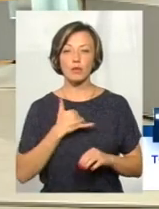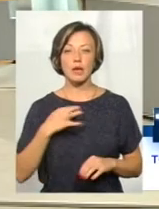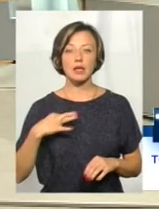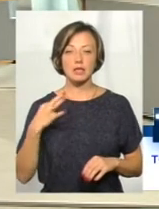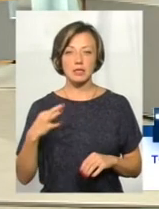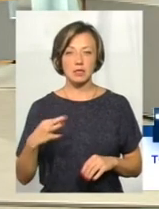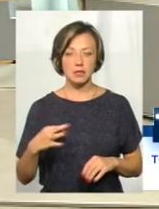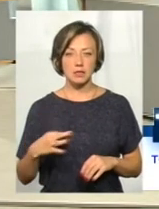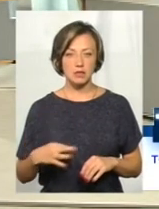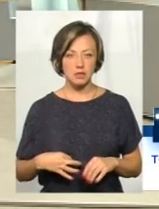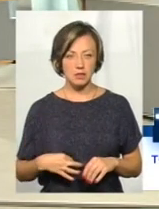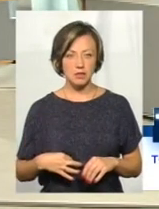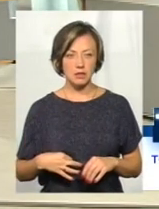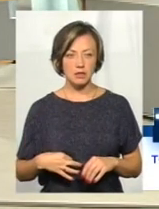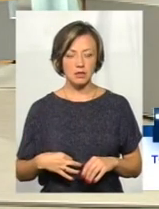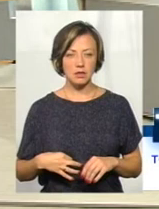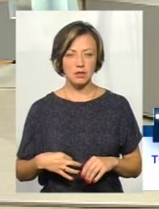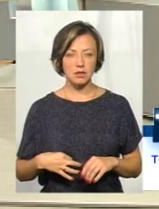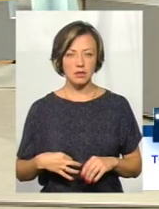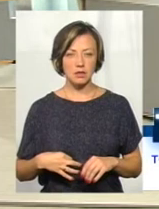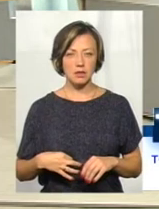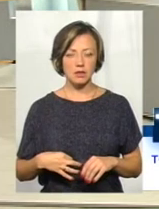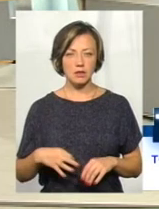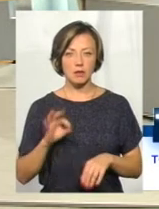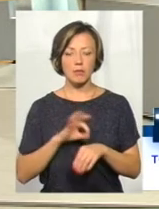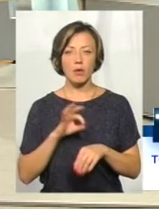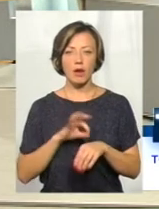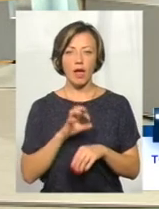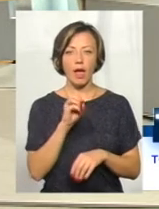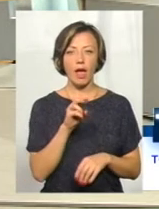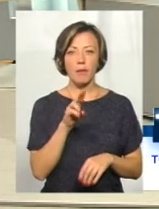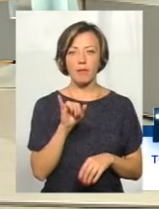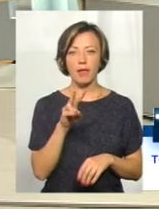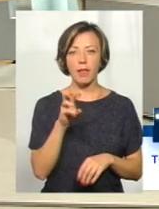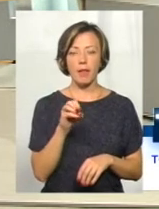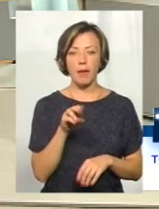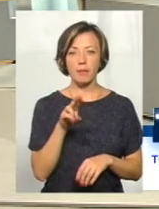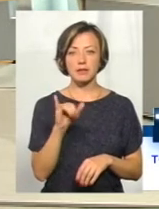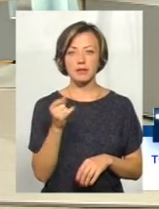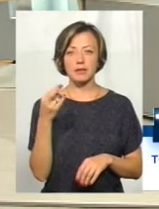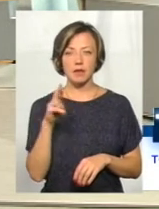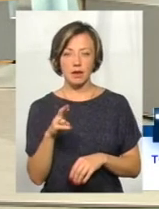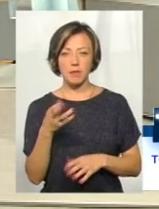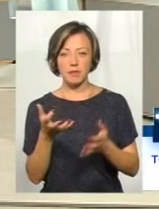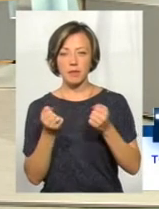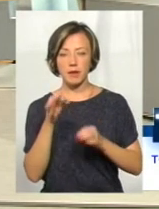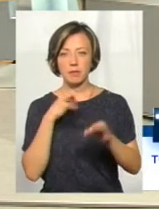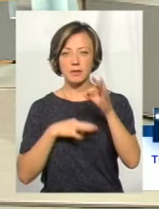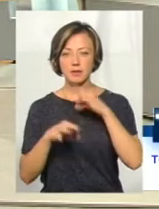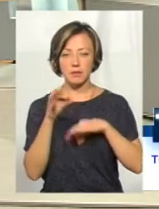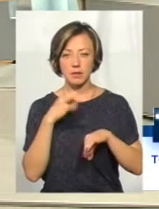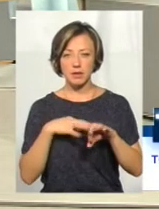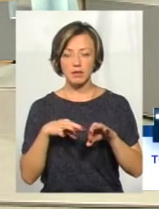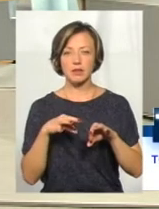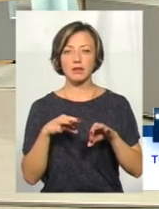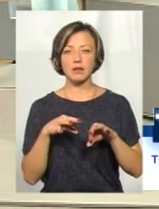ми свиннічені, у мене син болеє теперіпцією. Ми приймаємо таблетки, покінь хорона 500, і у